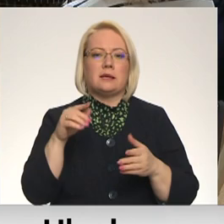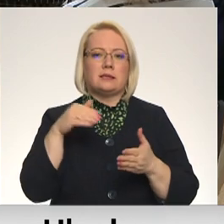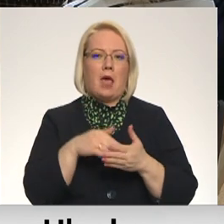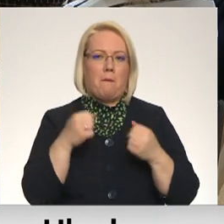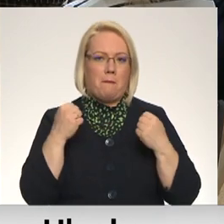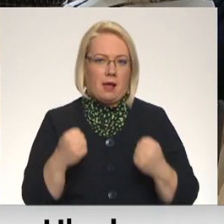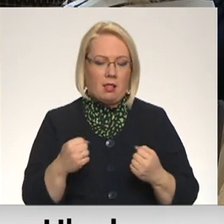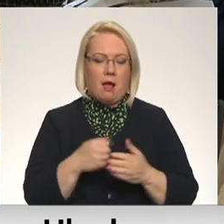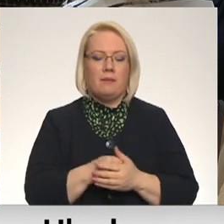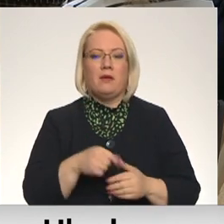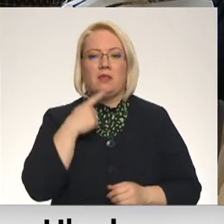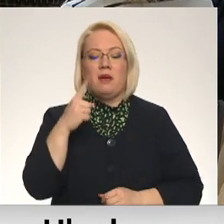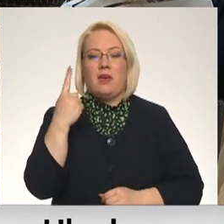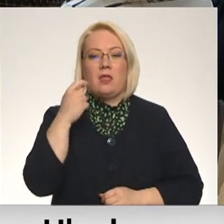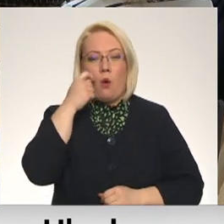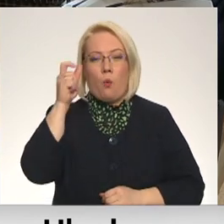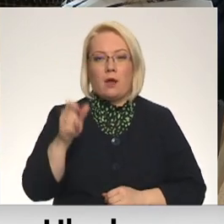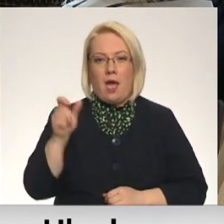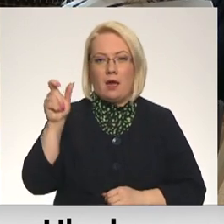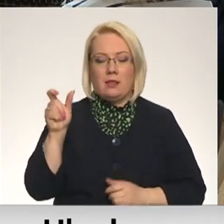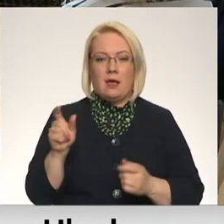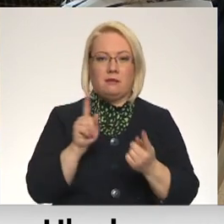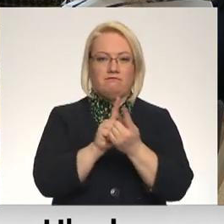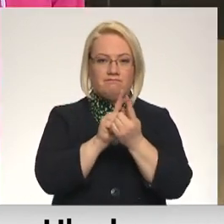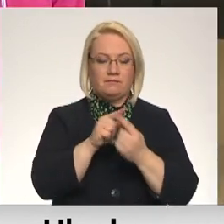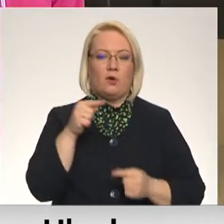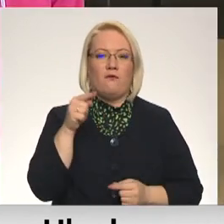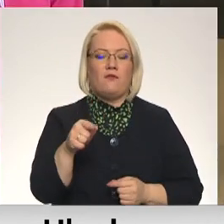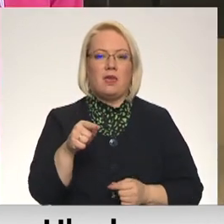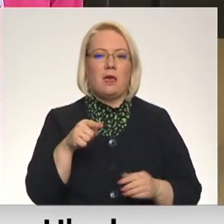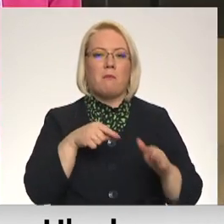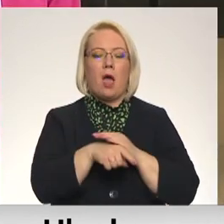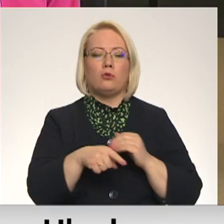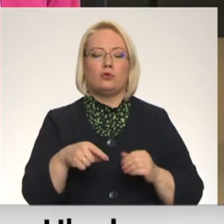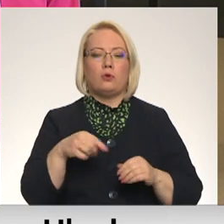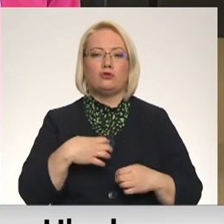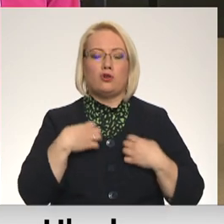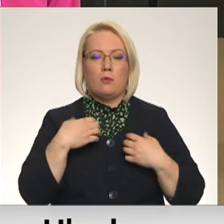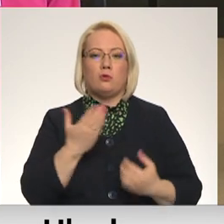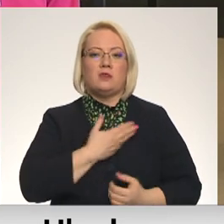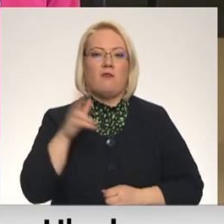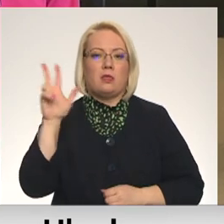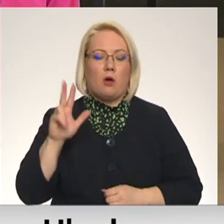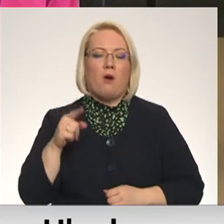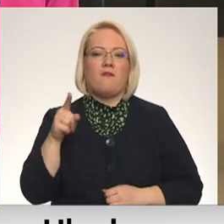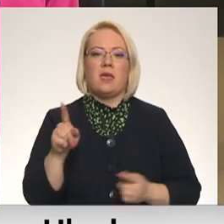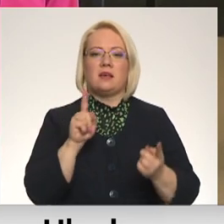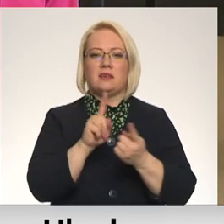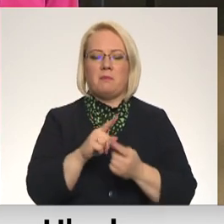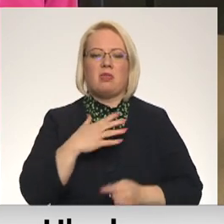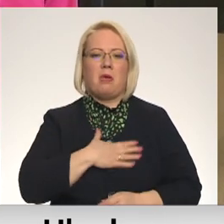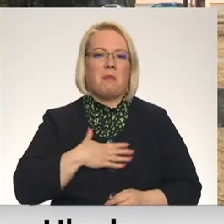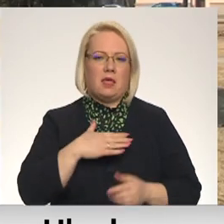Tiesa viena sastaptā Ukrainieti, kura bēgus no kara šausmām un šobrīd dzīvo Daugavpilī, saka, viņa ir saskārusies ar nepatīkamām